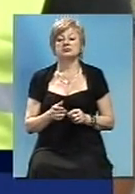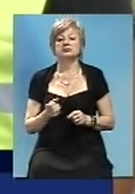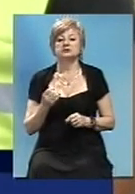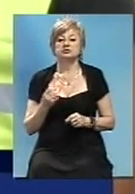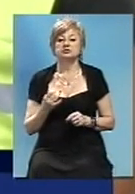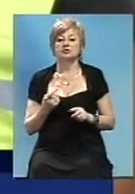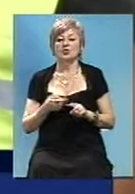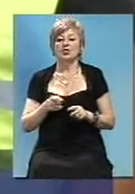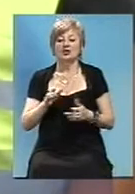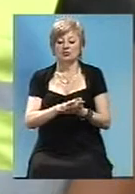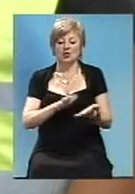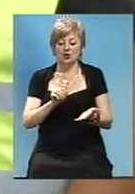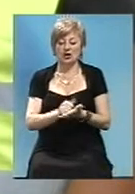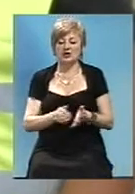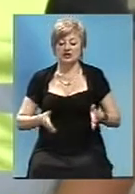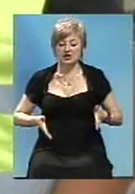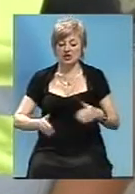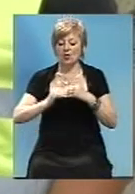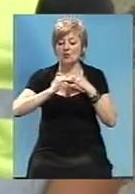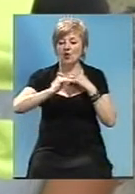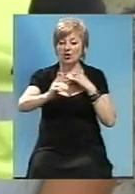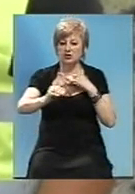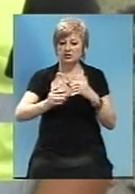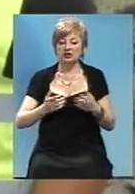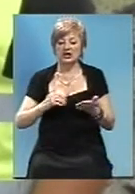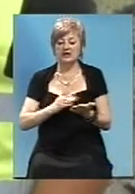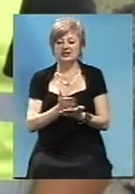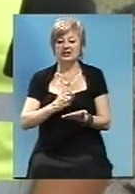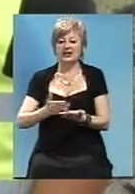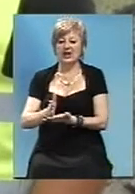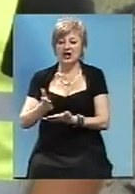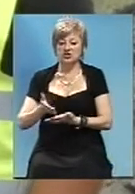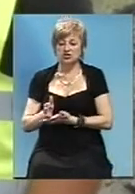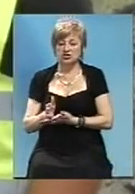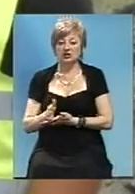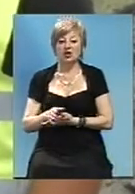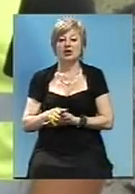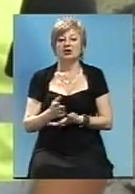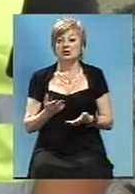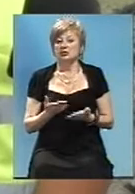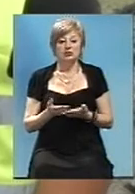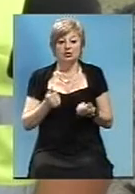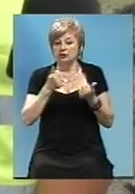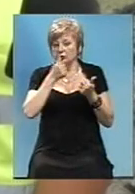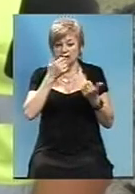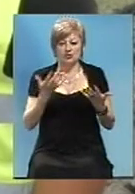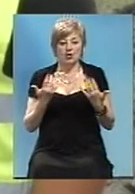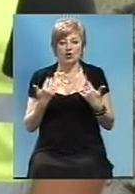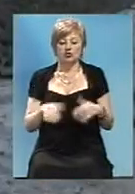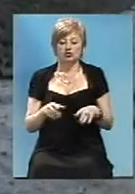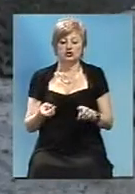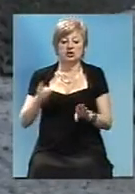руйнування покриття. Багато було сітки тріщин. Асфертобетон вже не зміг приймати на